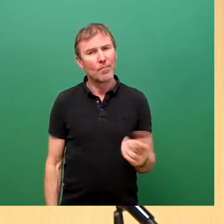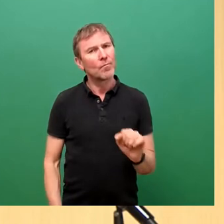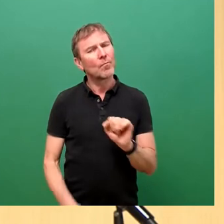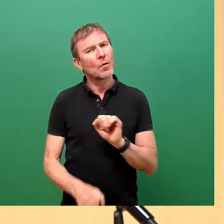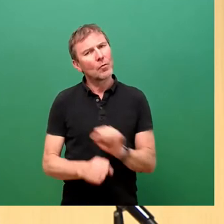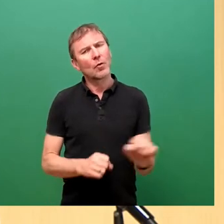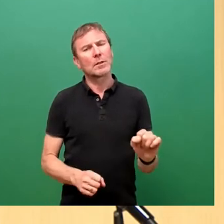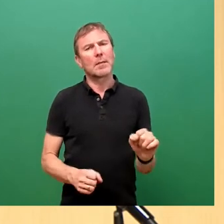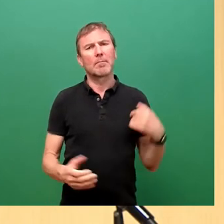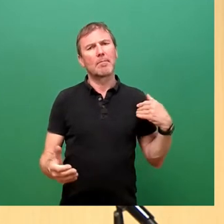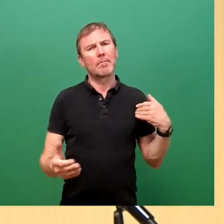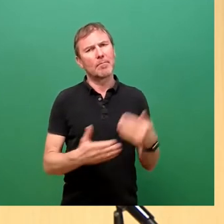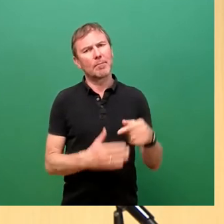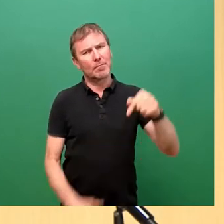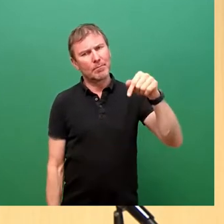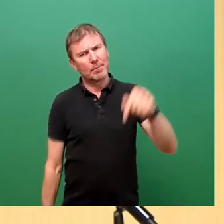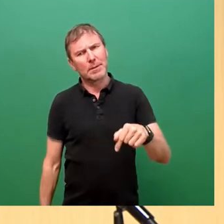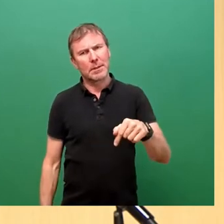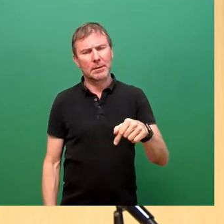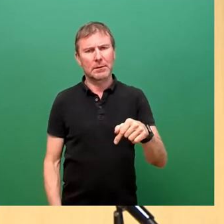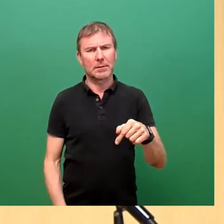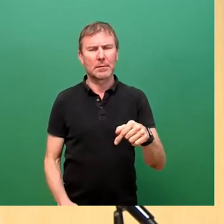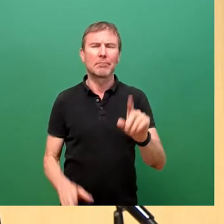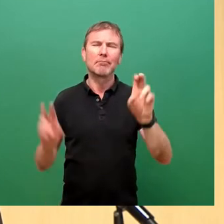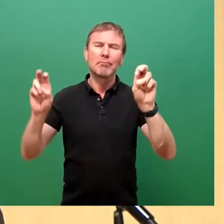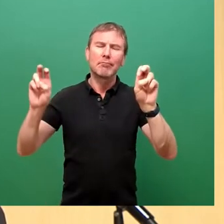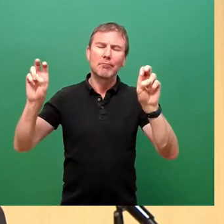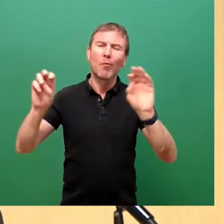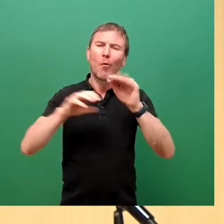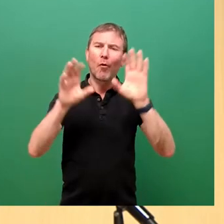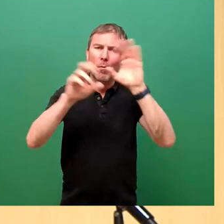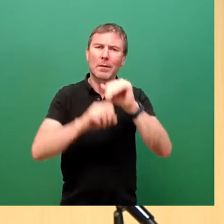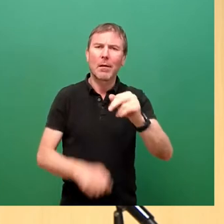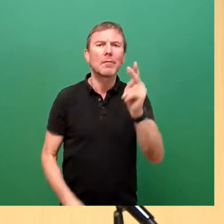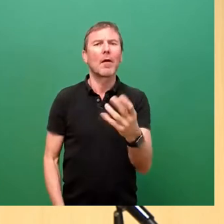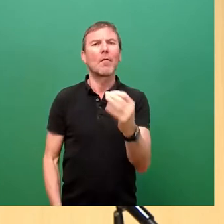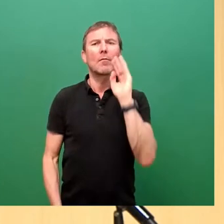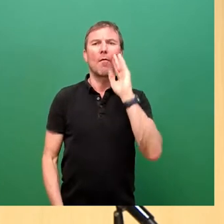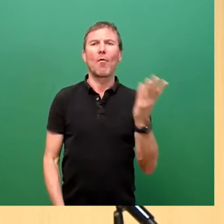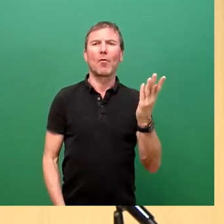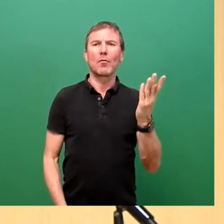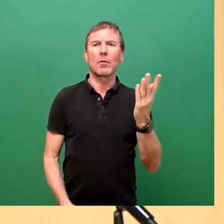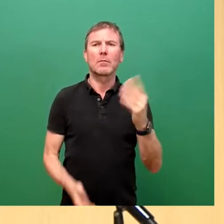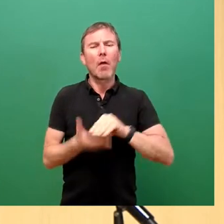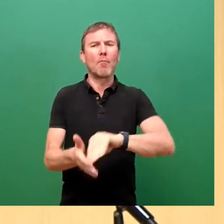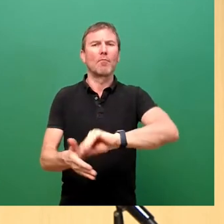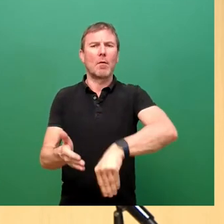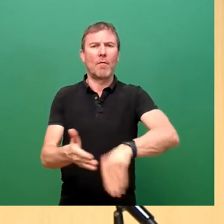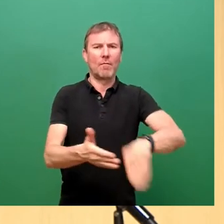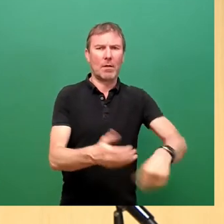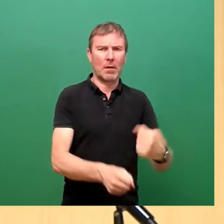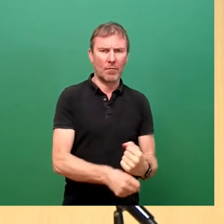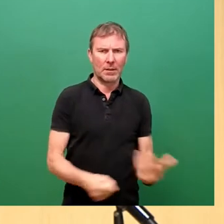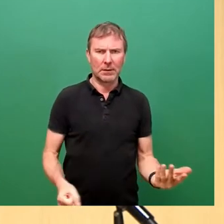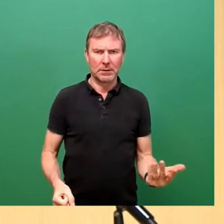bisher quasi über Nacht 250 Wohnungen angemietet. Genau aus